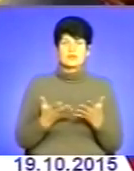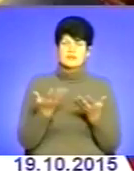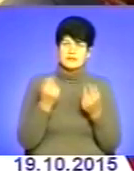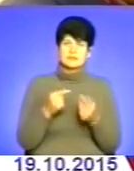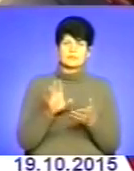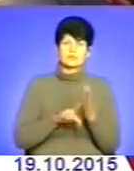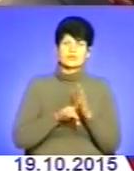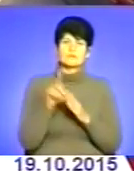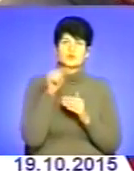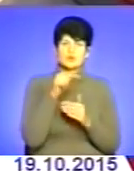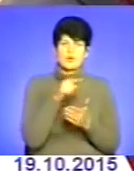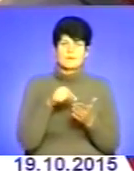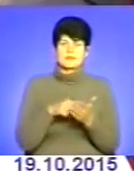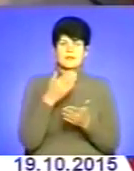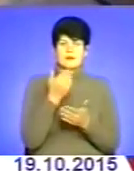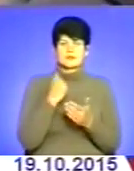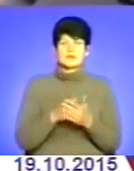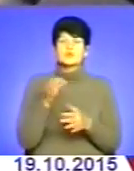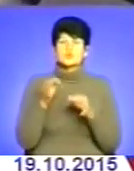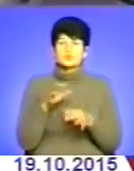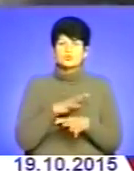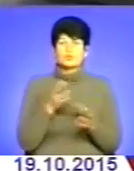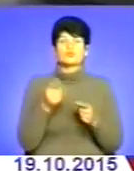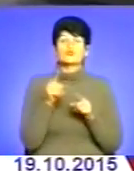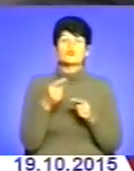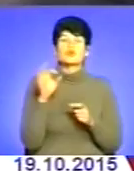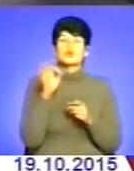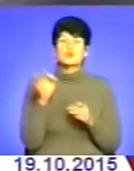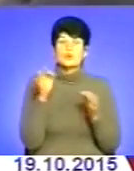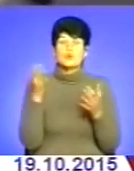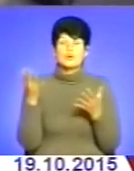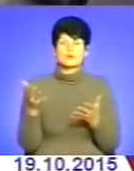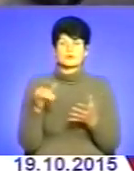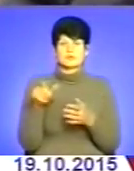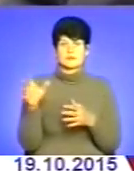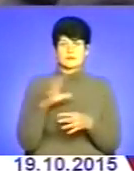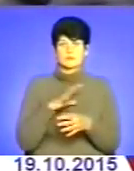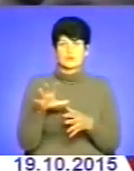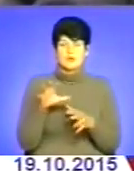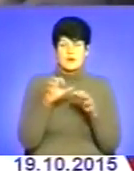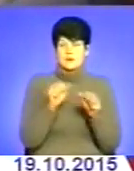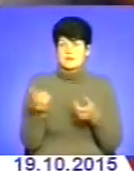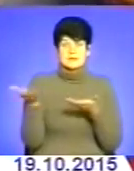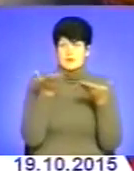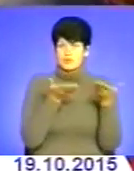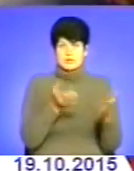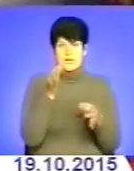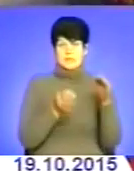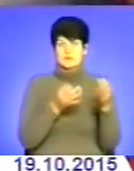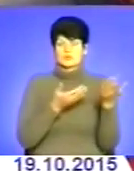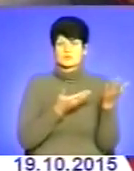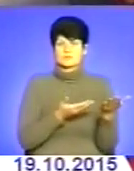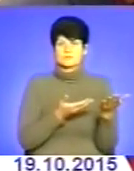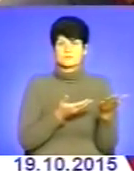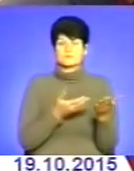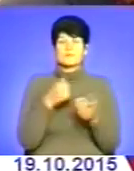підходити і вивчити то питання Як суд відбувався? Чому нікого з власників? Давайте з власників акції не запросили на судове засідання